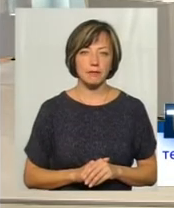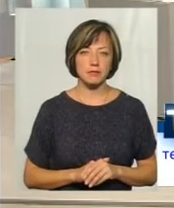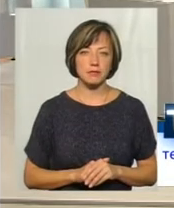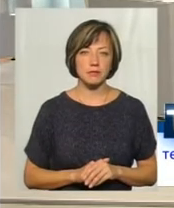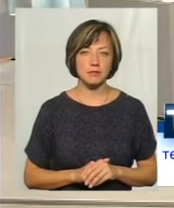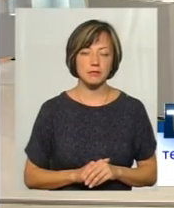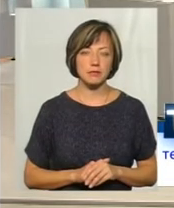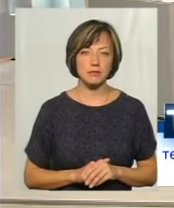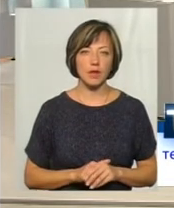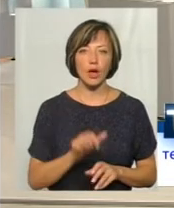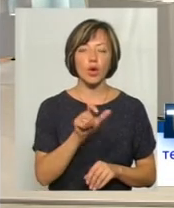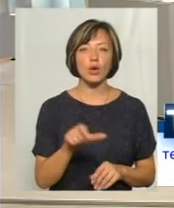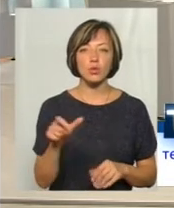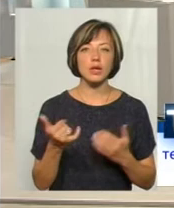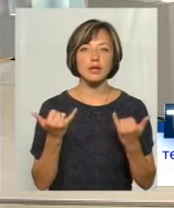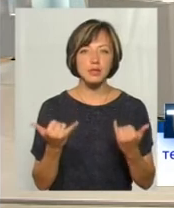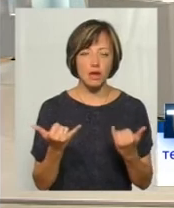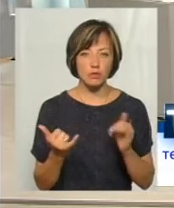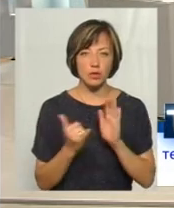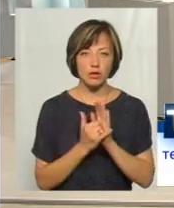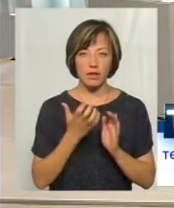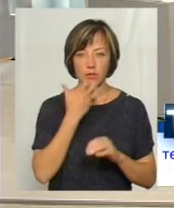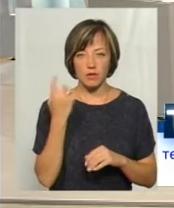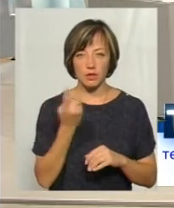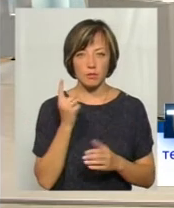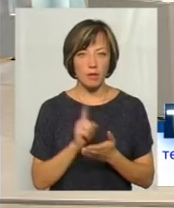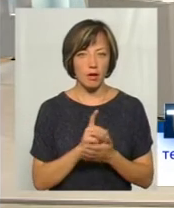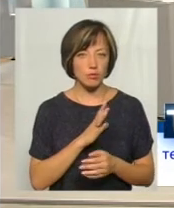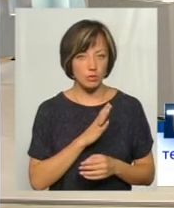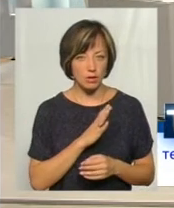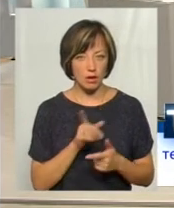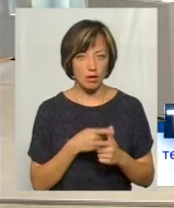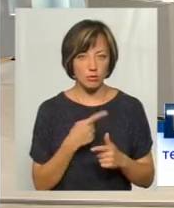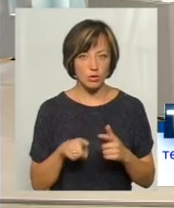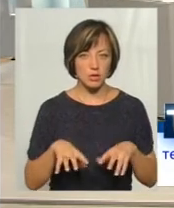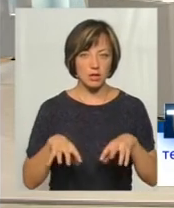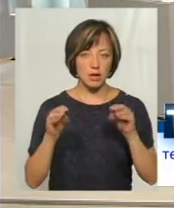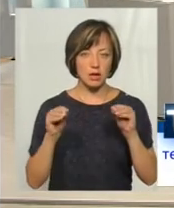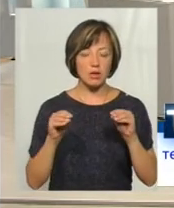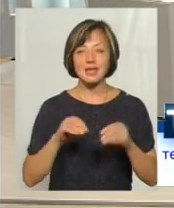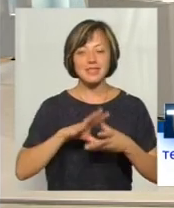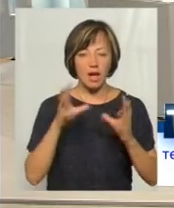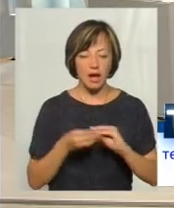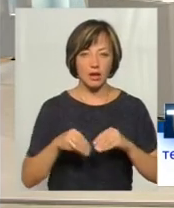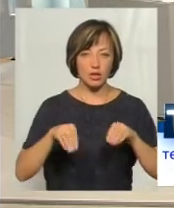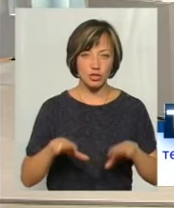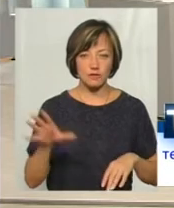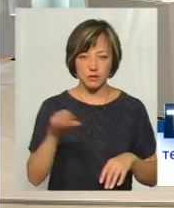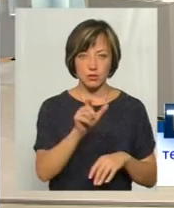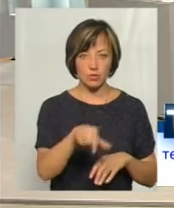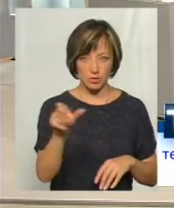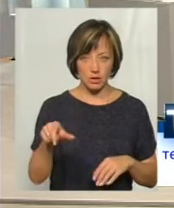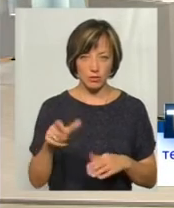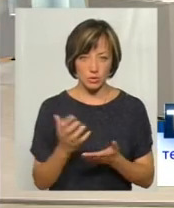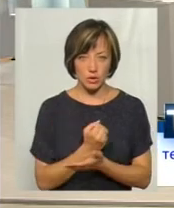А які люди, які зараз встановлять теплові лічильники? Тобто це має бути або загальне рішення всіх мешканців,